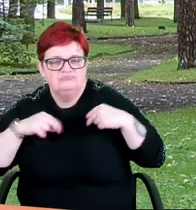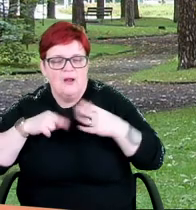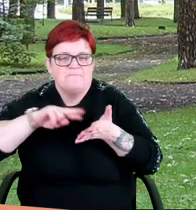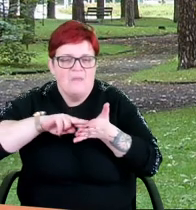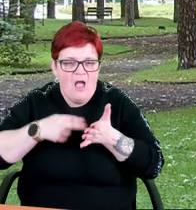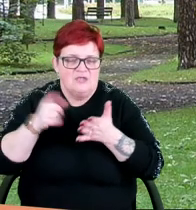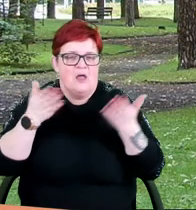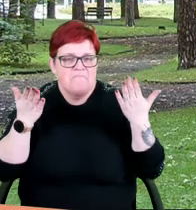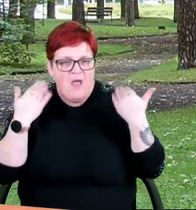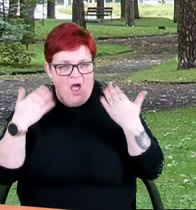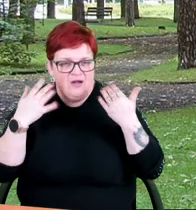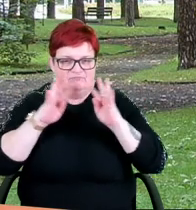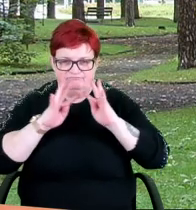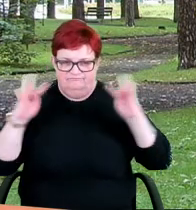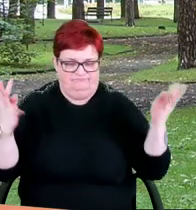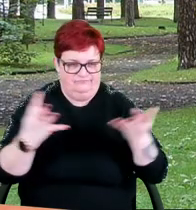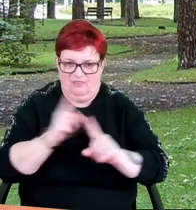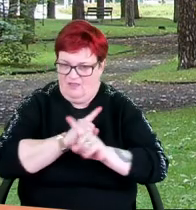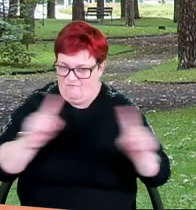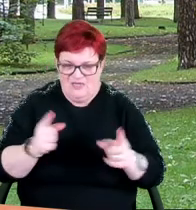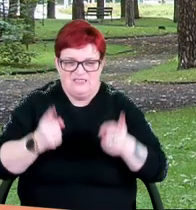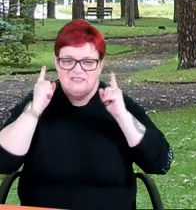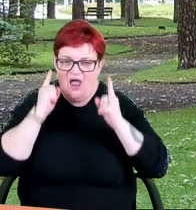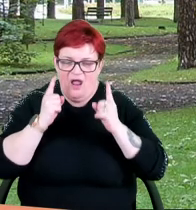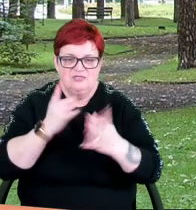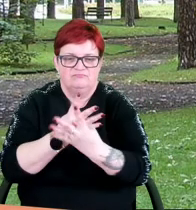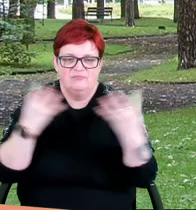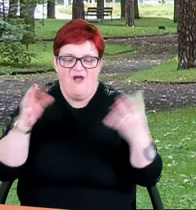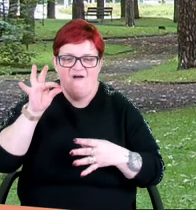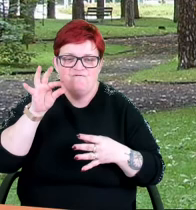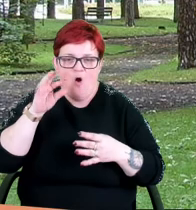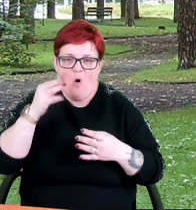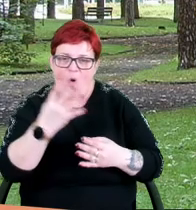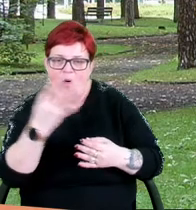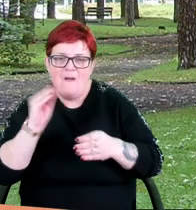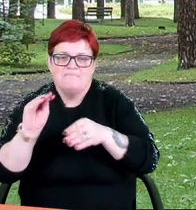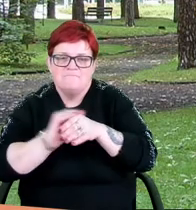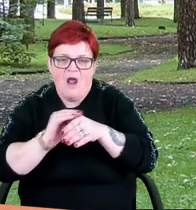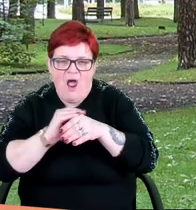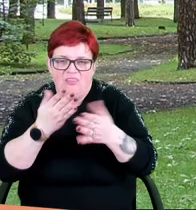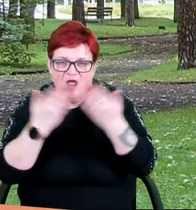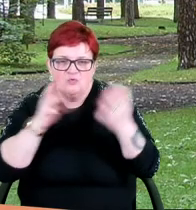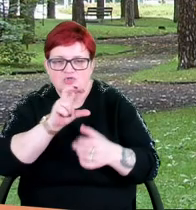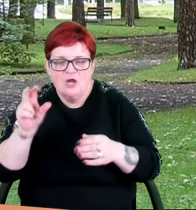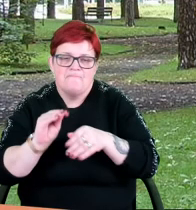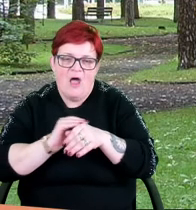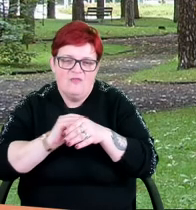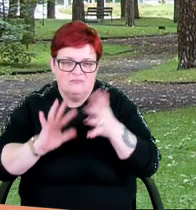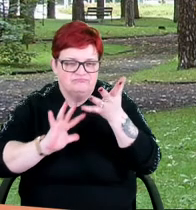skwerów i parków, zakaz budowania ogrodzeń z folii i tkanin oraz materiałów odblaskowych i